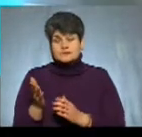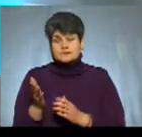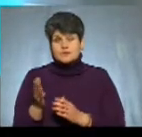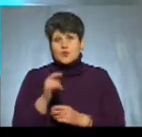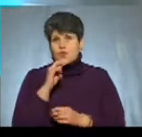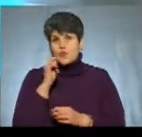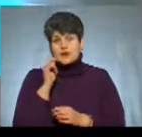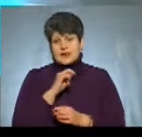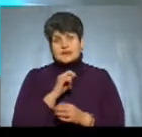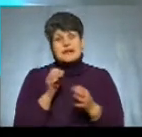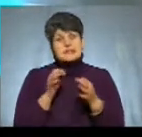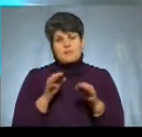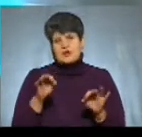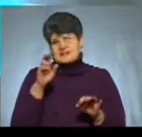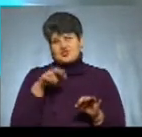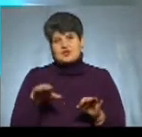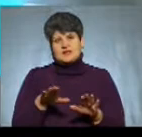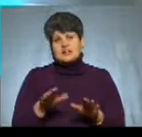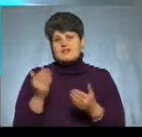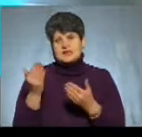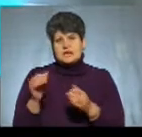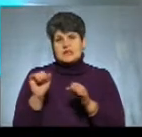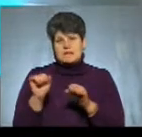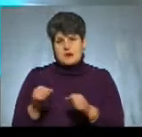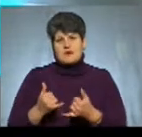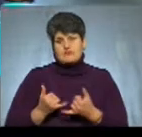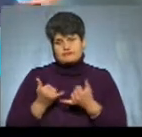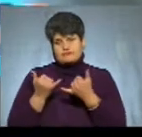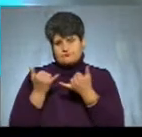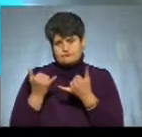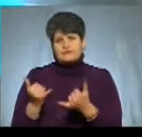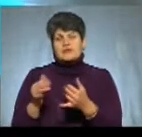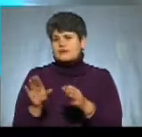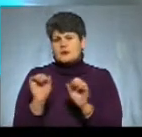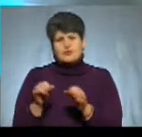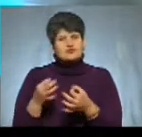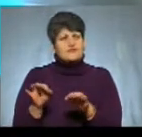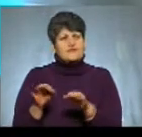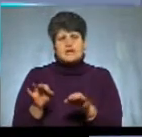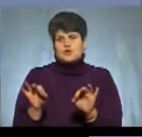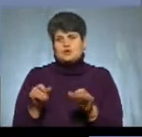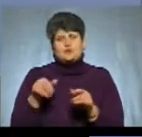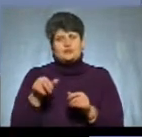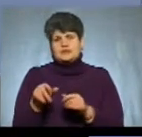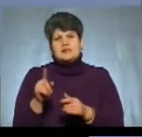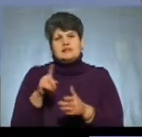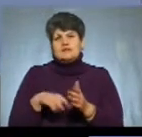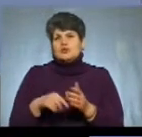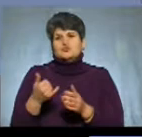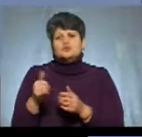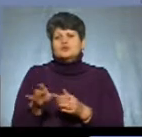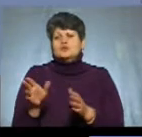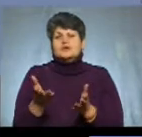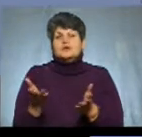Україна – демократична держава, їхнє право буде гарантоване, і вони зможуть вільно сповідувати віру, яку